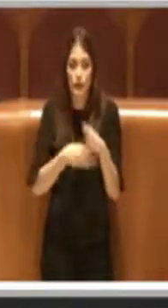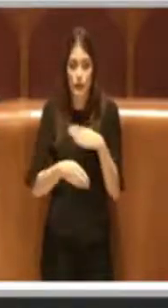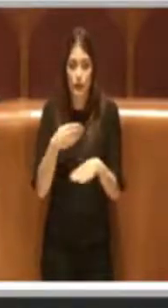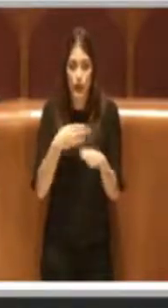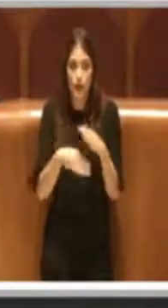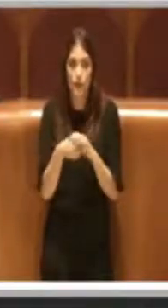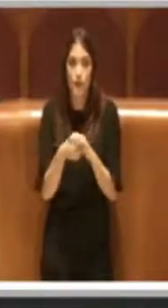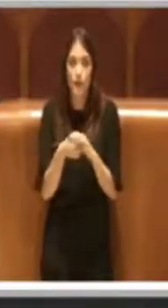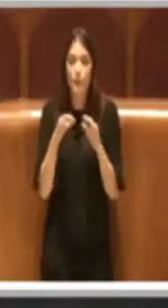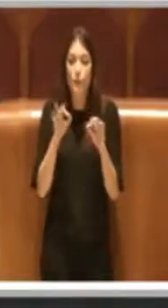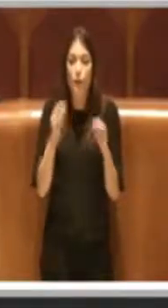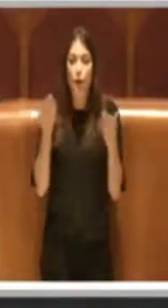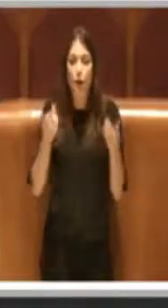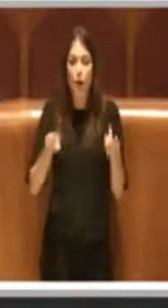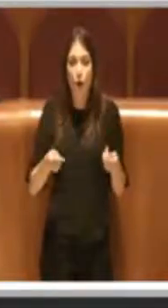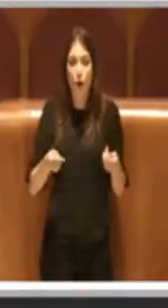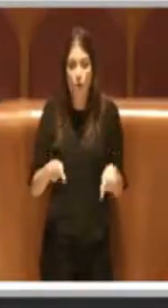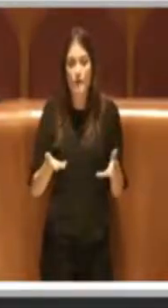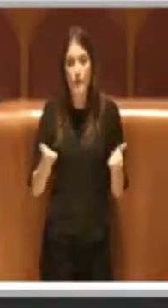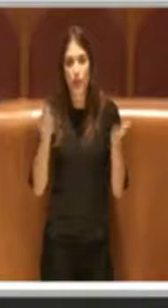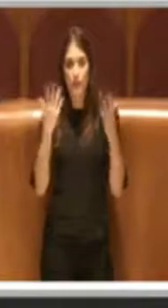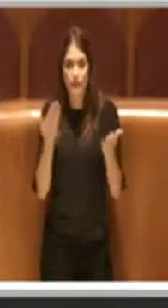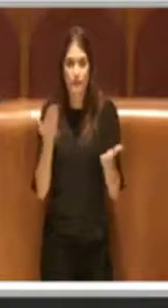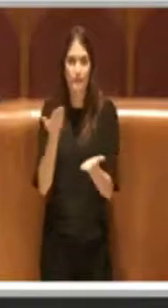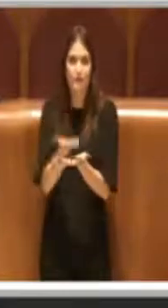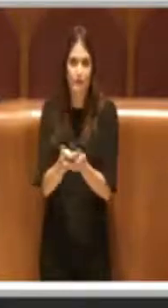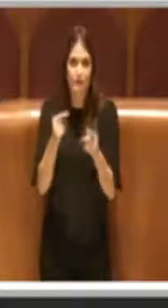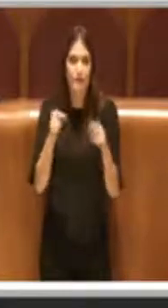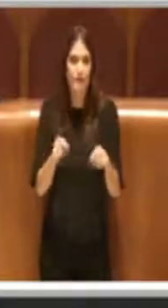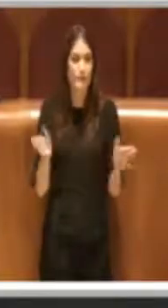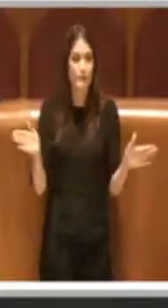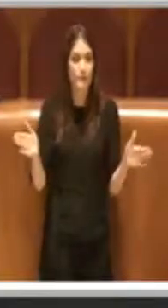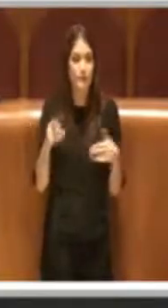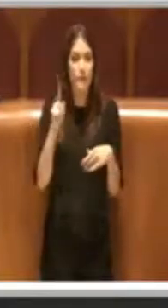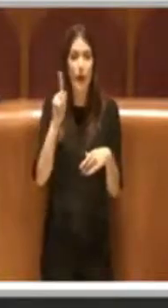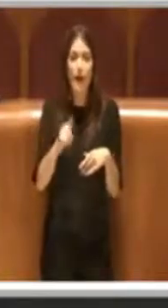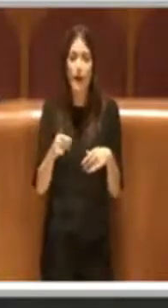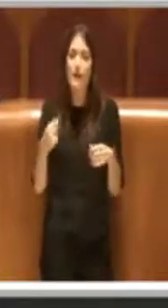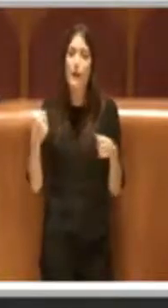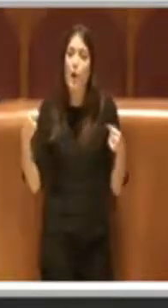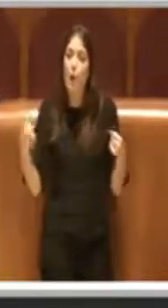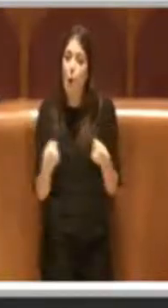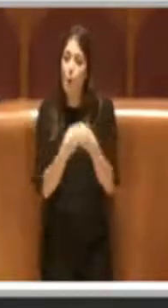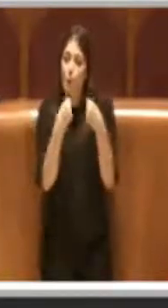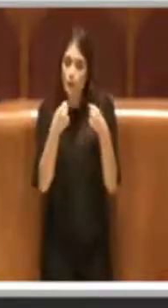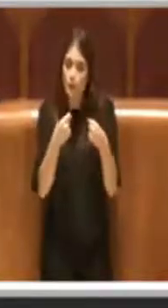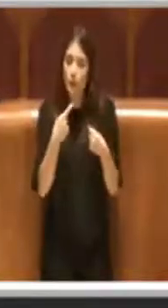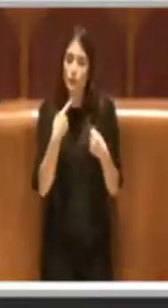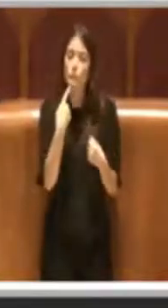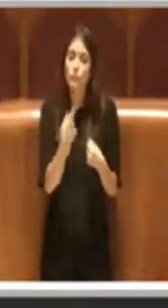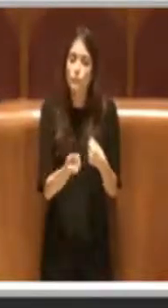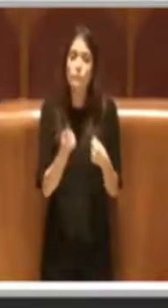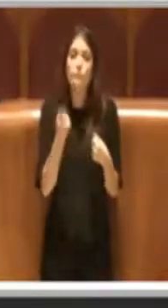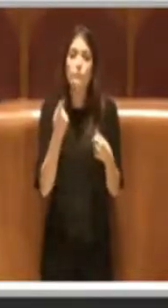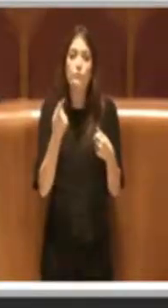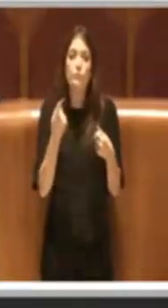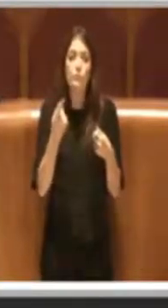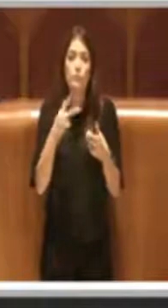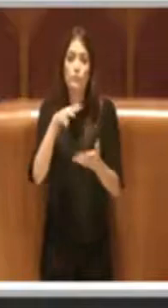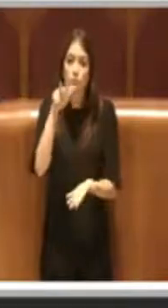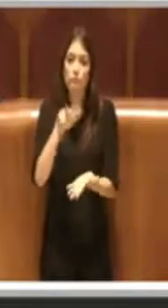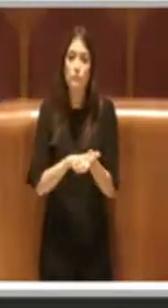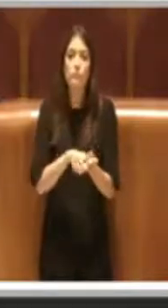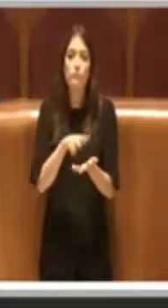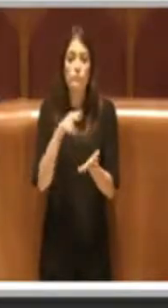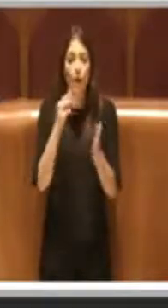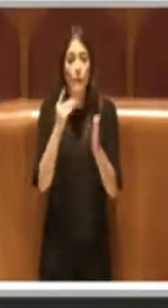approda oggi in Assemblea Capitolina. Un grazie anche alle opposizioni che hanno votato favorevolmente l'emendamento proposto, di fatto sostenendo il